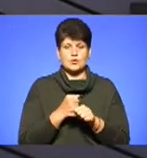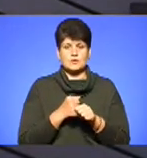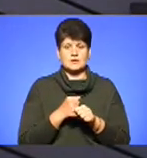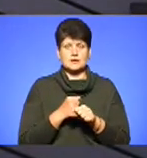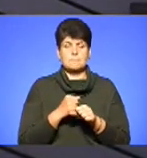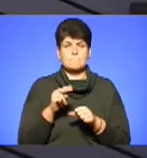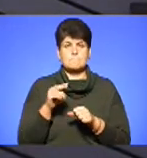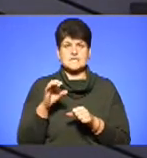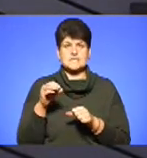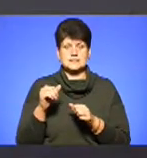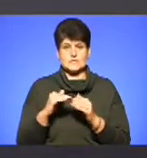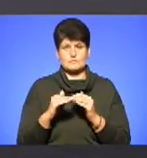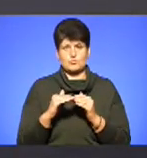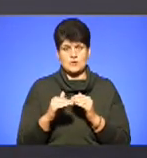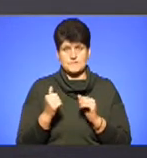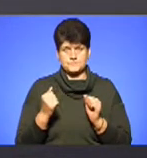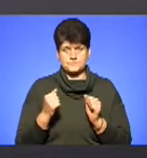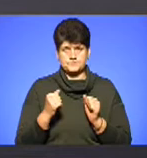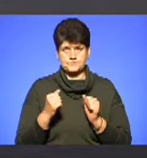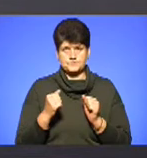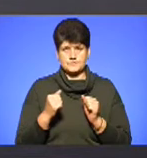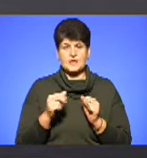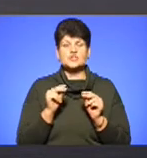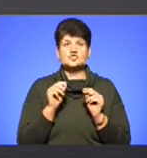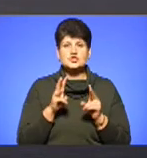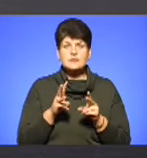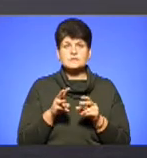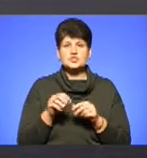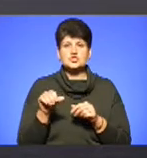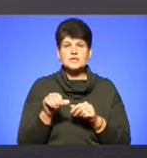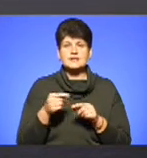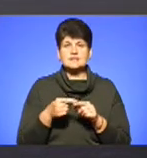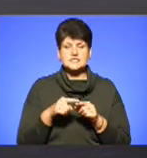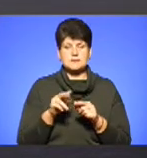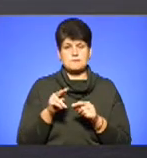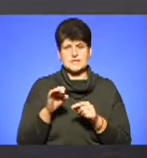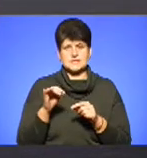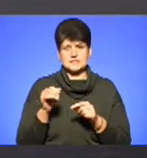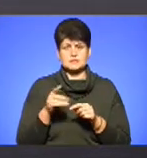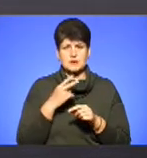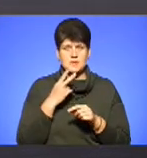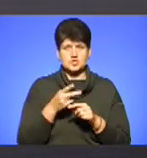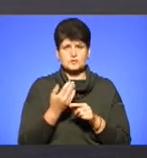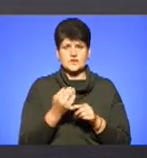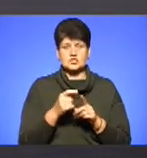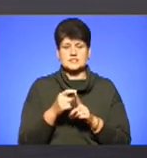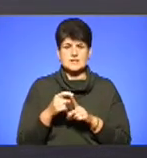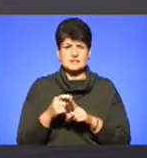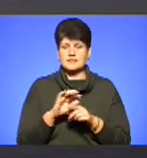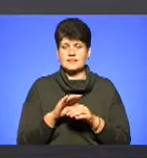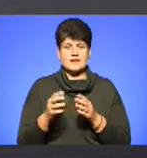поля на цьому. Взагалі, чим шкідливі ці пестициди, ми бачимо, що з ваших слів не